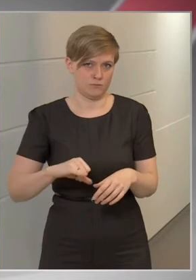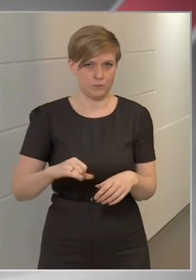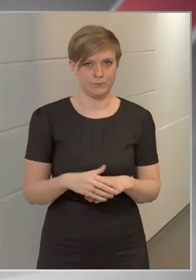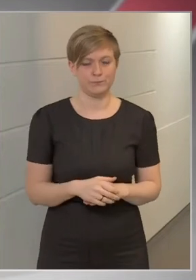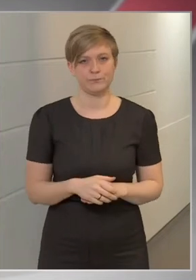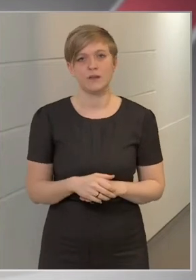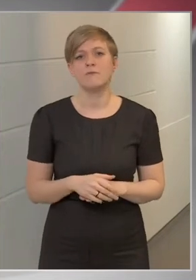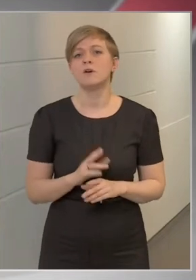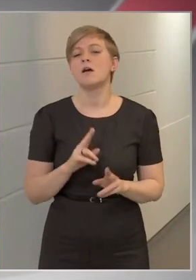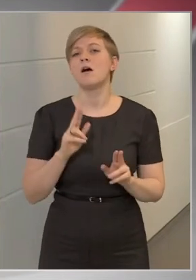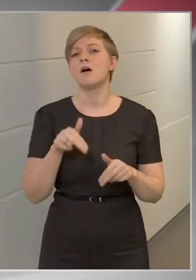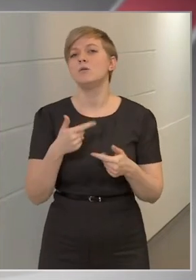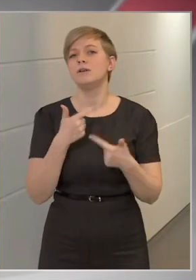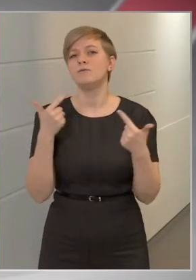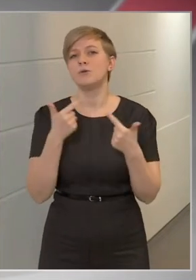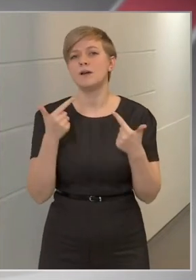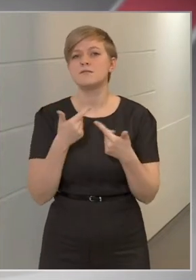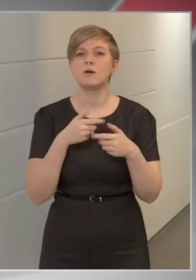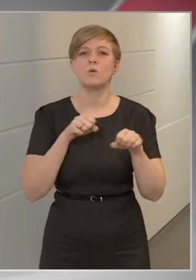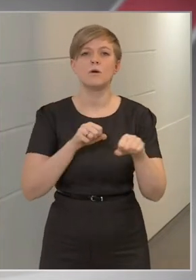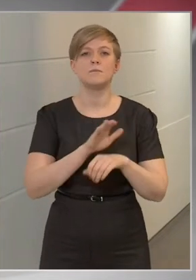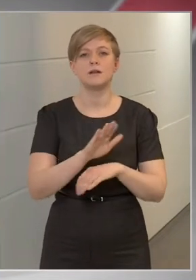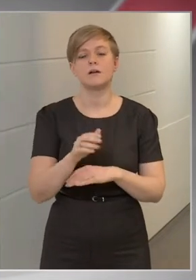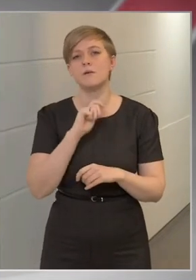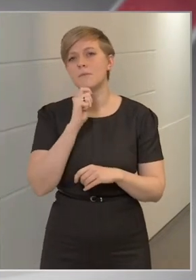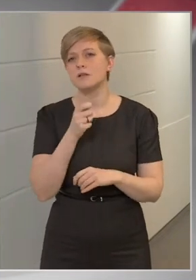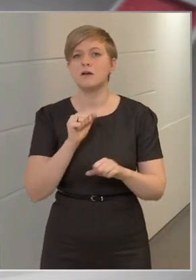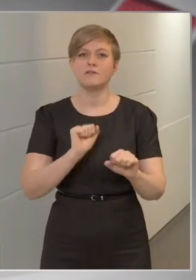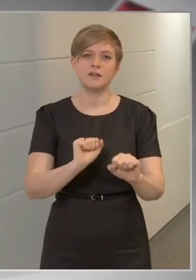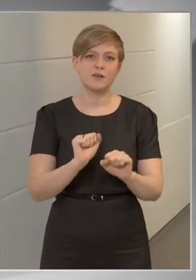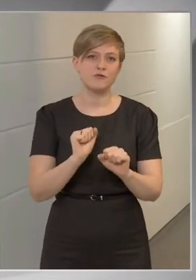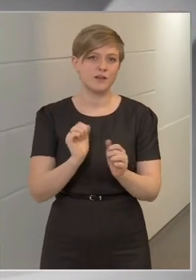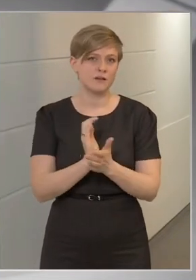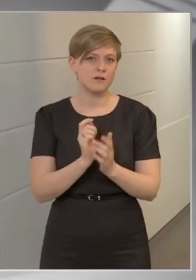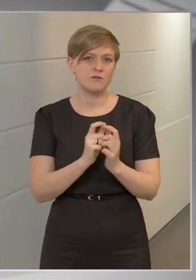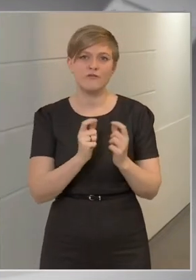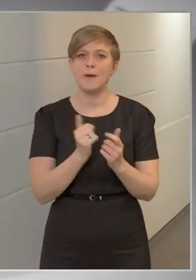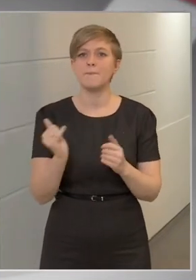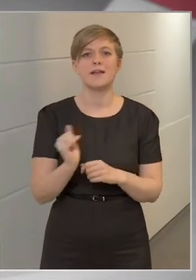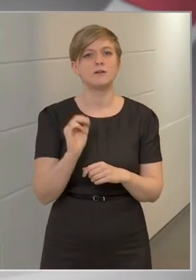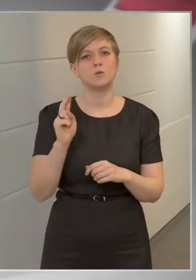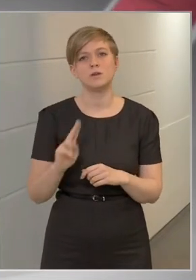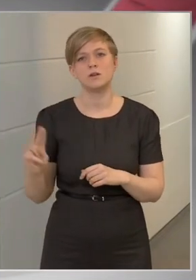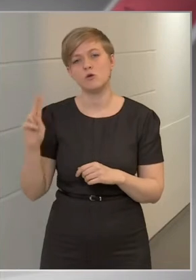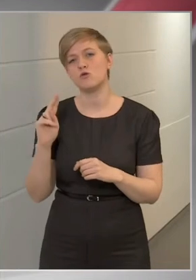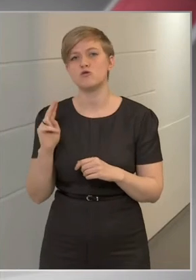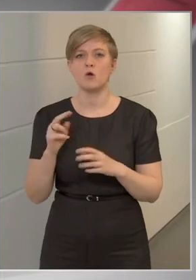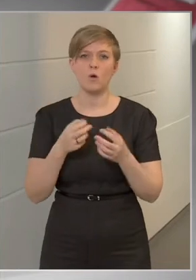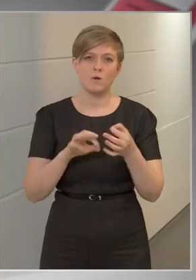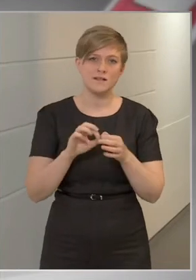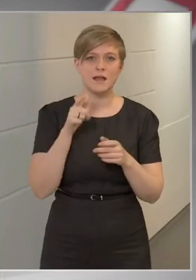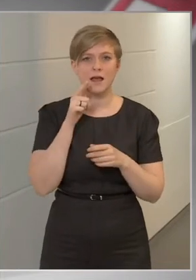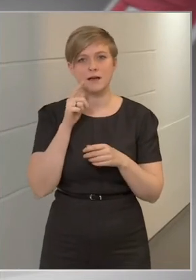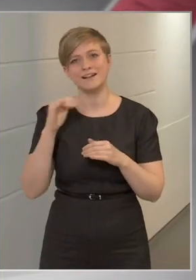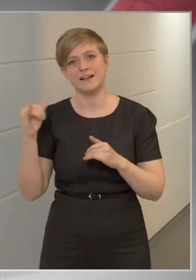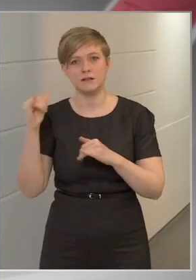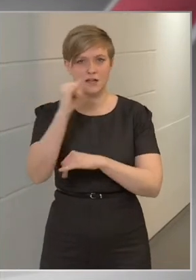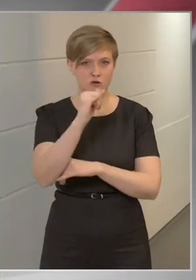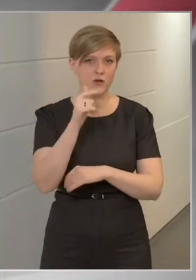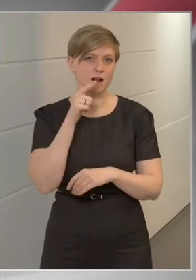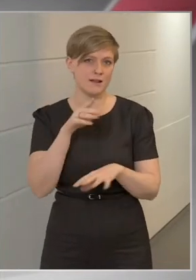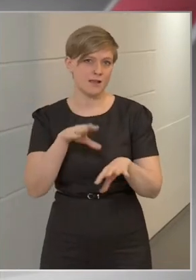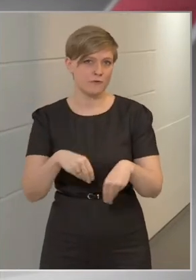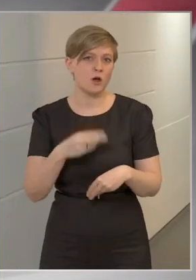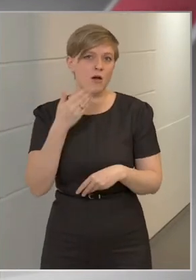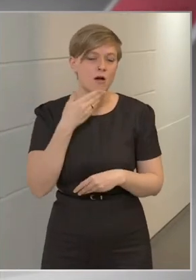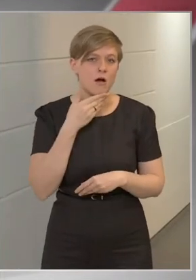Van-e arról információja a kormánynak, hogy a magyar védettségi igazolványt mely uniós országok, légitársaságok fogják elfogadni abban az esetben,